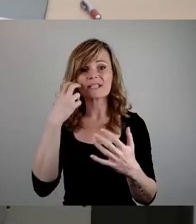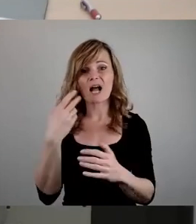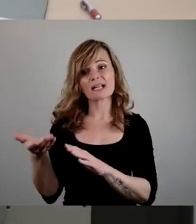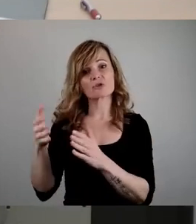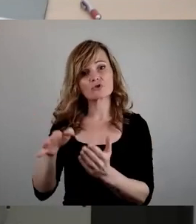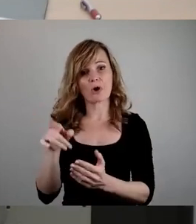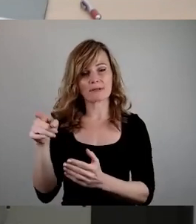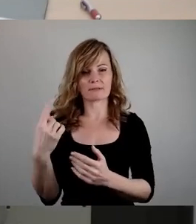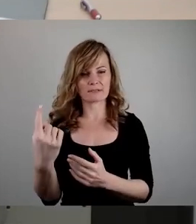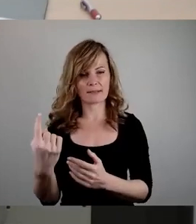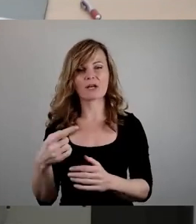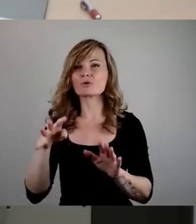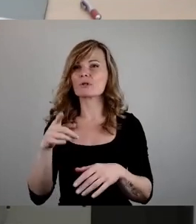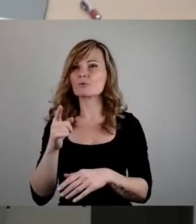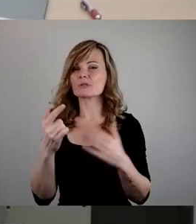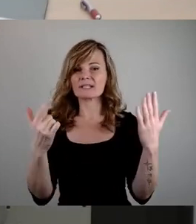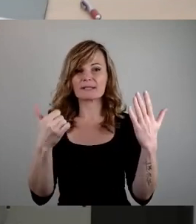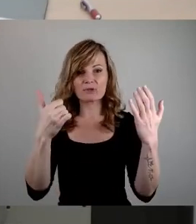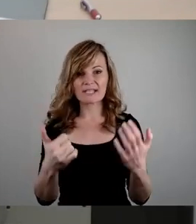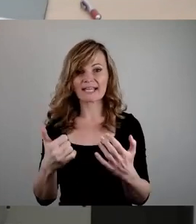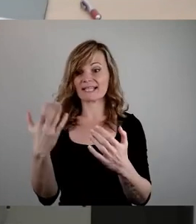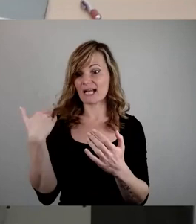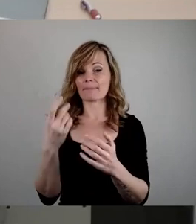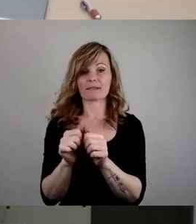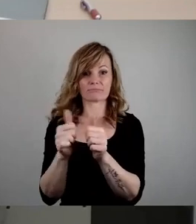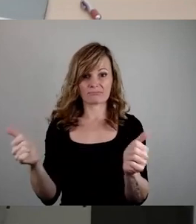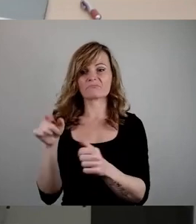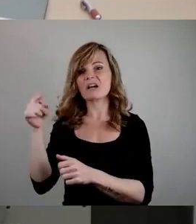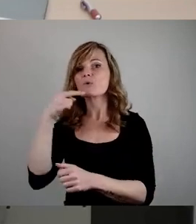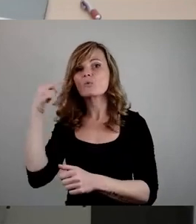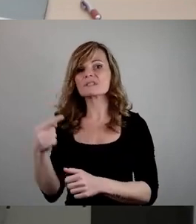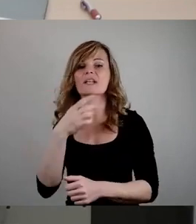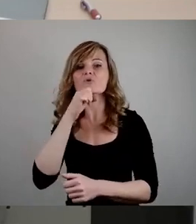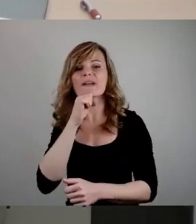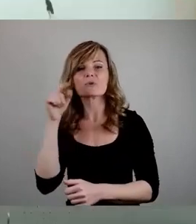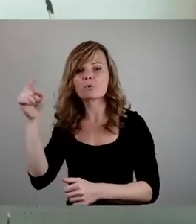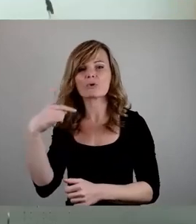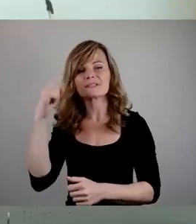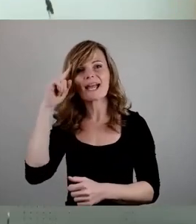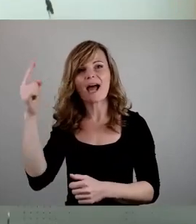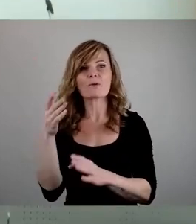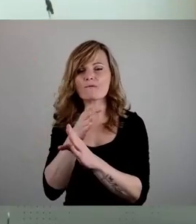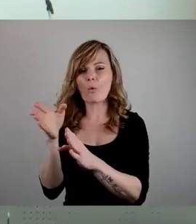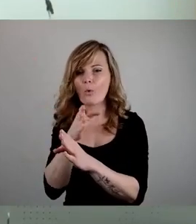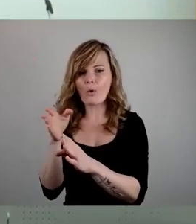sich halt 1967 scheiden lassen hat in Russland oder in der Sowjetunion, wer weiß auf welcher Seite der Frontlinie gerade.